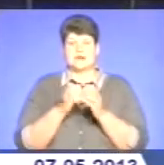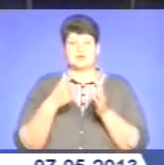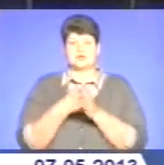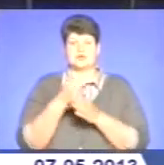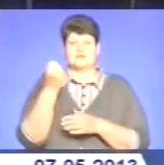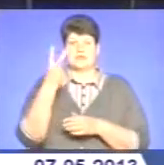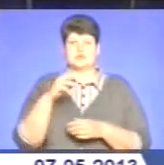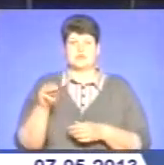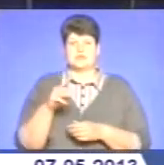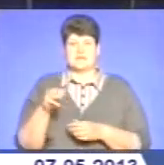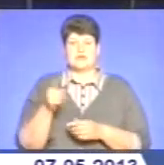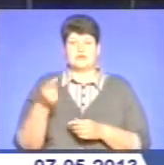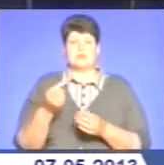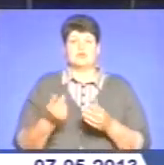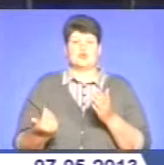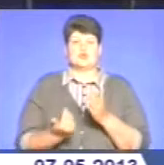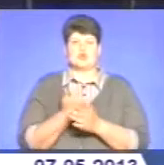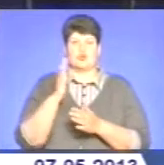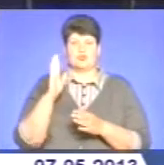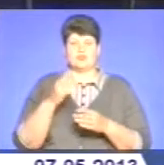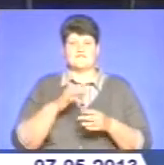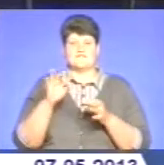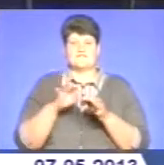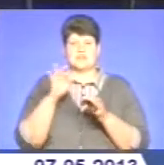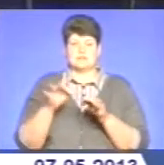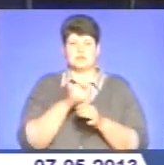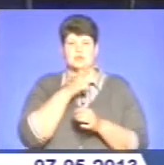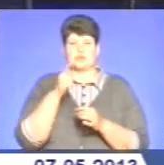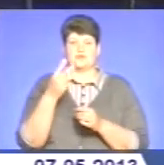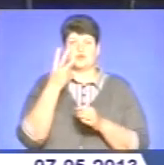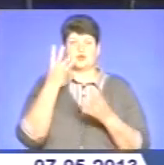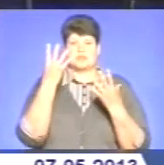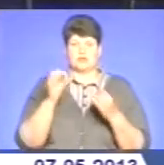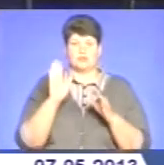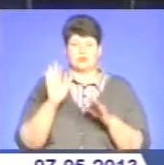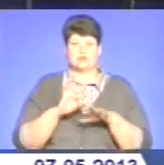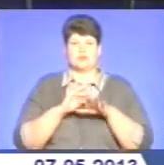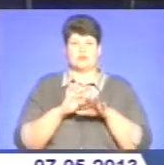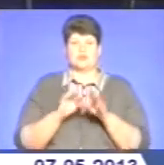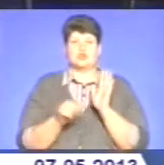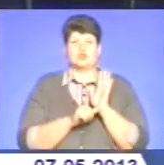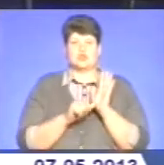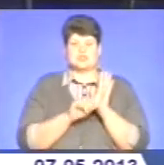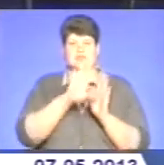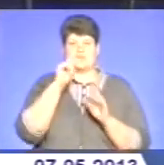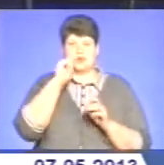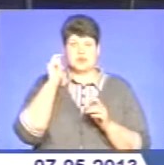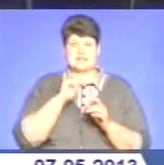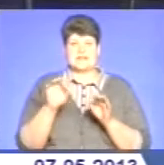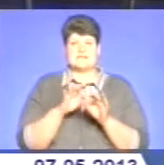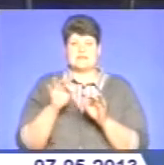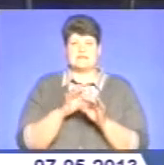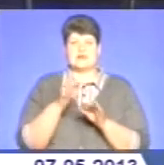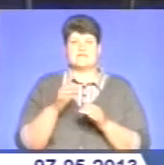травня Тернопіль знову засвіте вишиванками. Впродовж трьох днів у місті проходитиме шостий всеукраїнський фестиваль національної